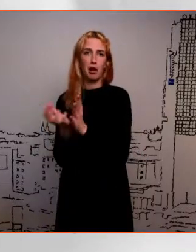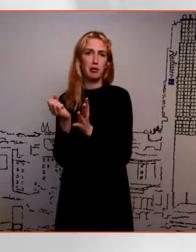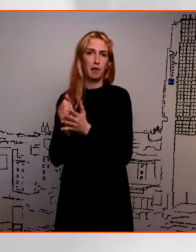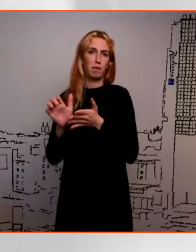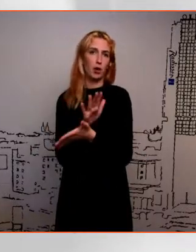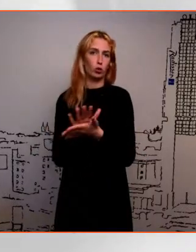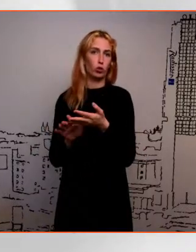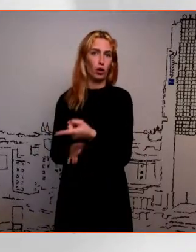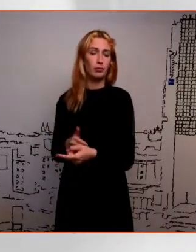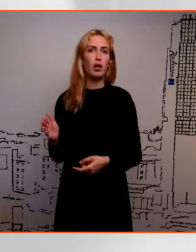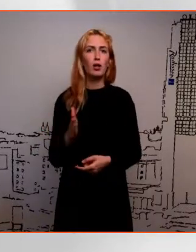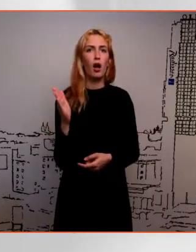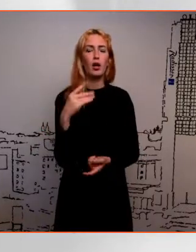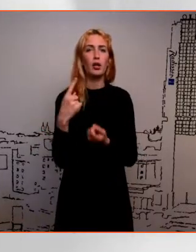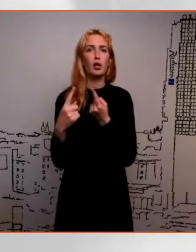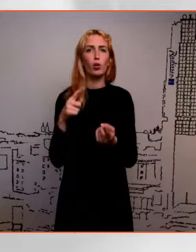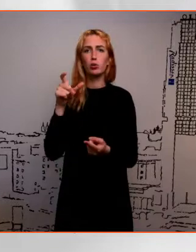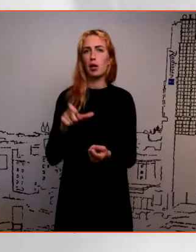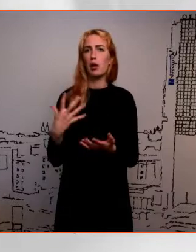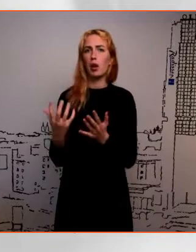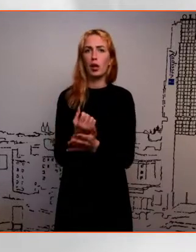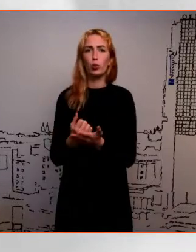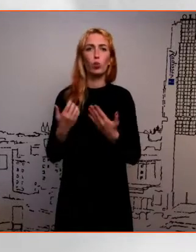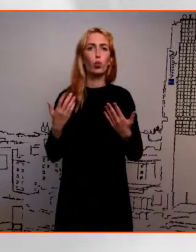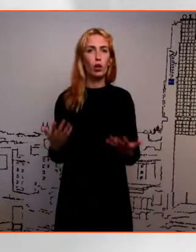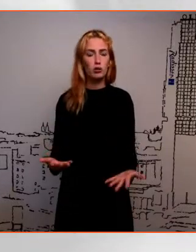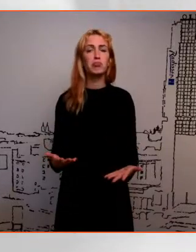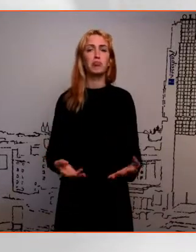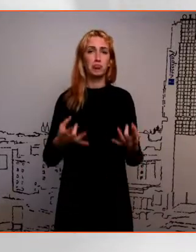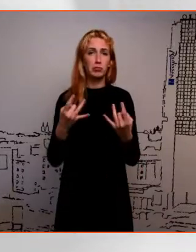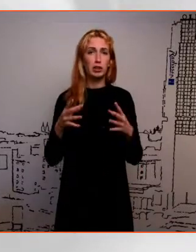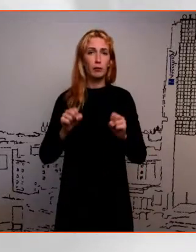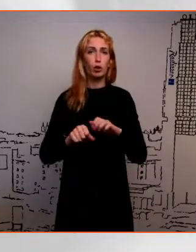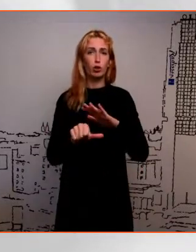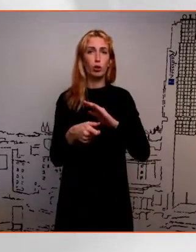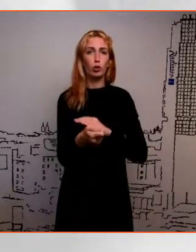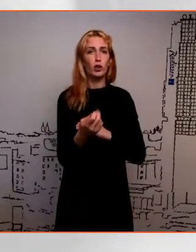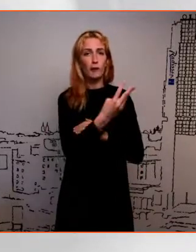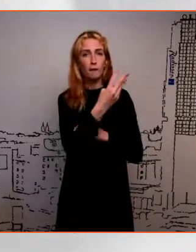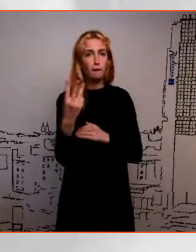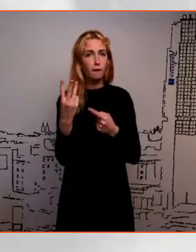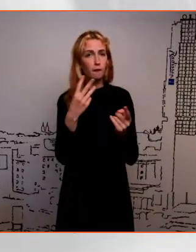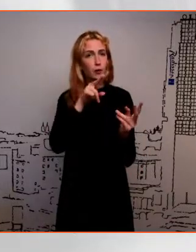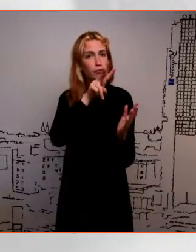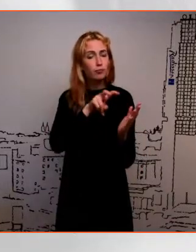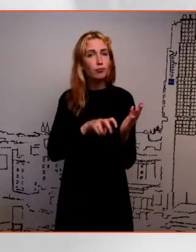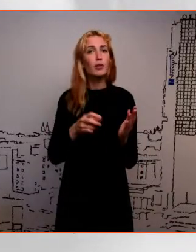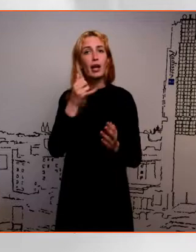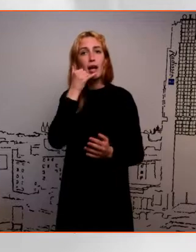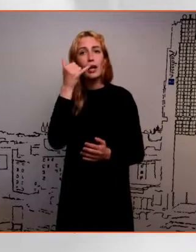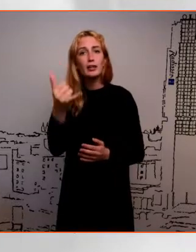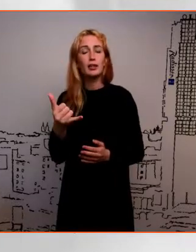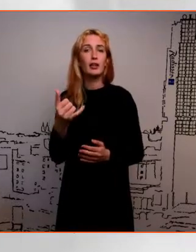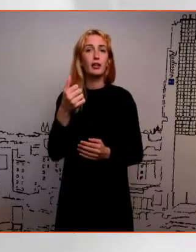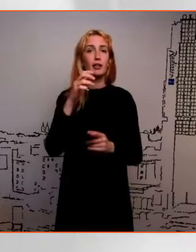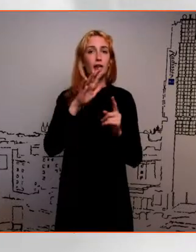kuidas siis karjäärine õustaja üles leida olekski kõige lihtsam minna, kas töötukassa lehele helistada info numbril